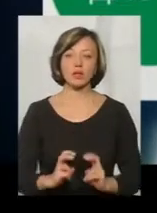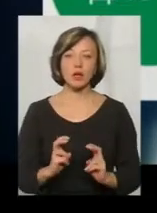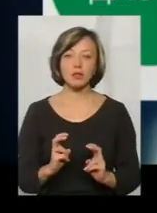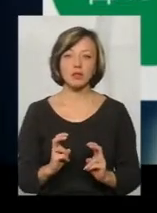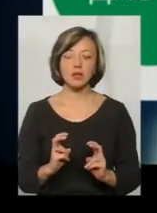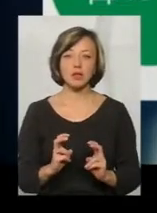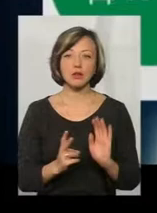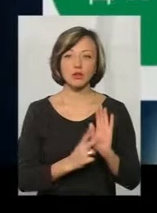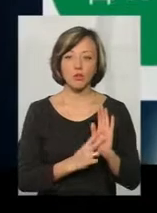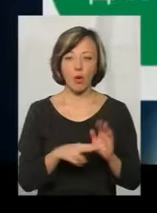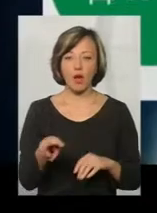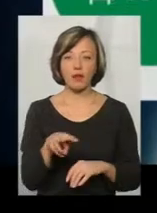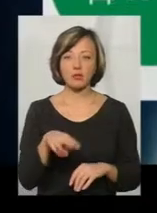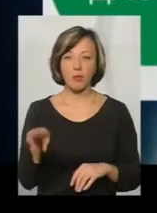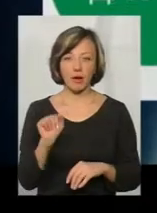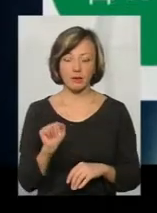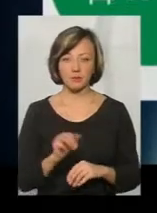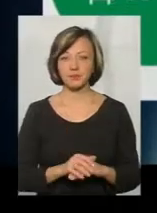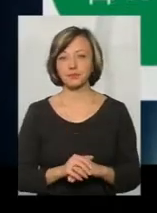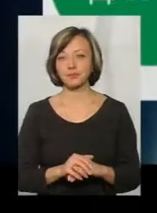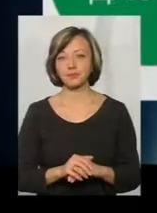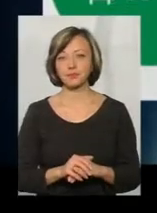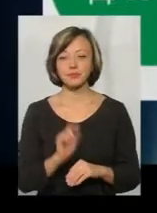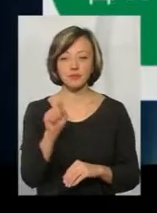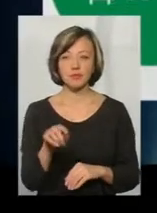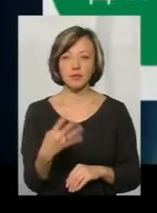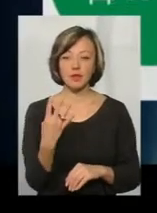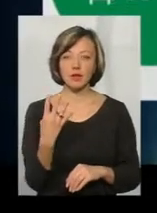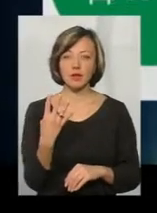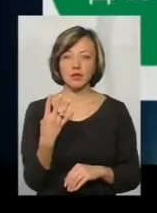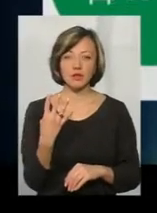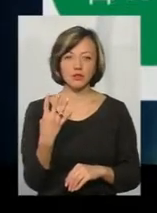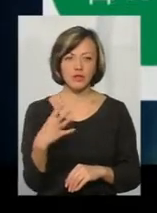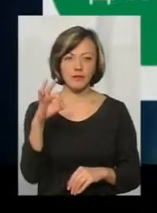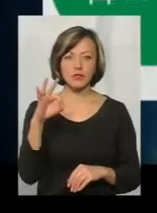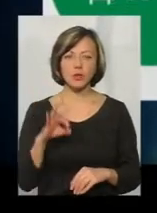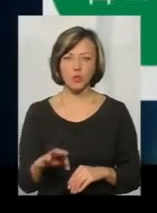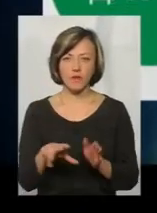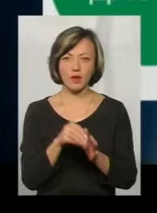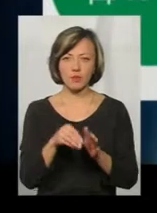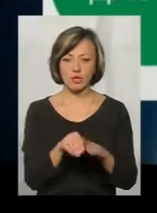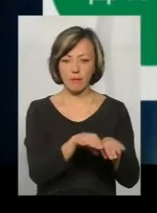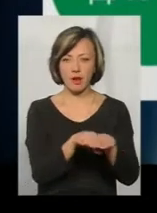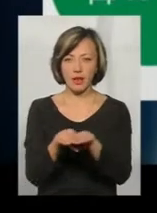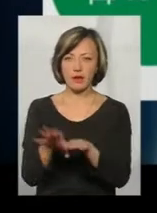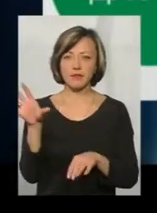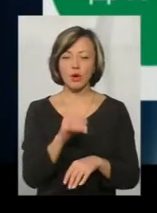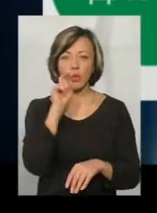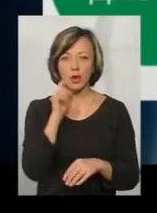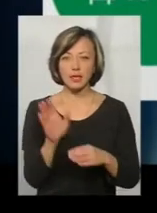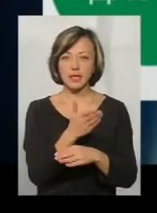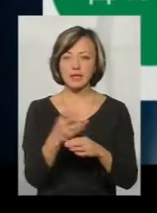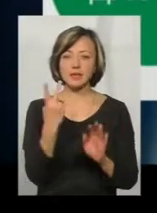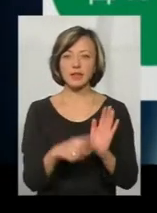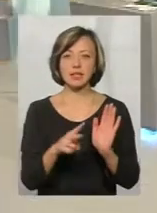7 листопада. Там буде 4% виборчий бар'єр. І вся Україна ділиться на